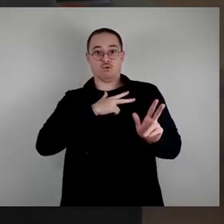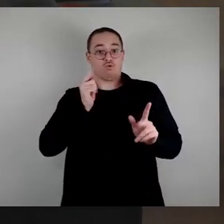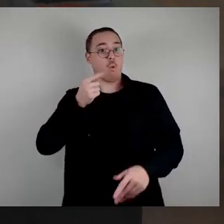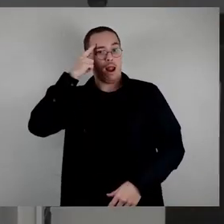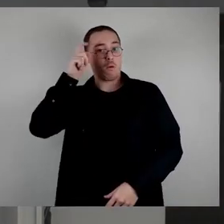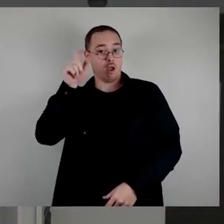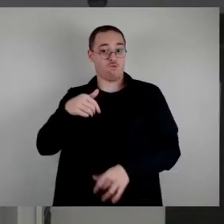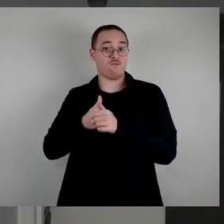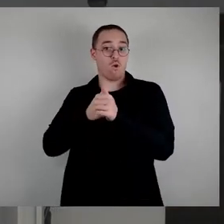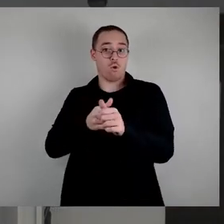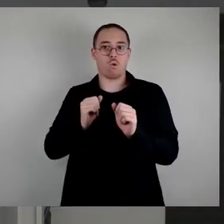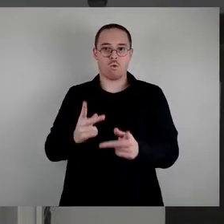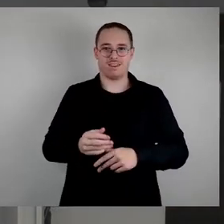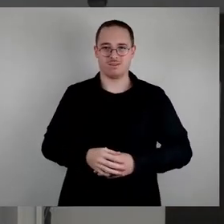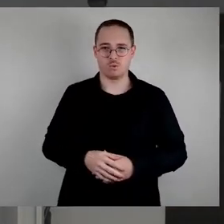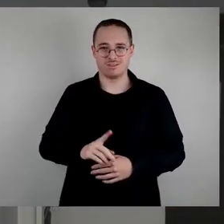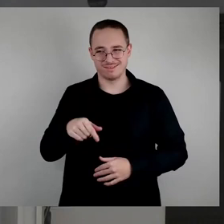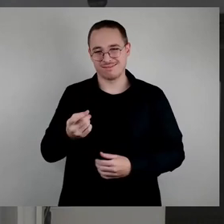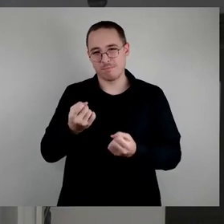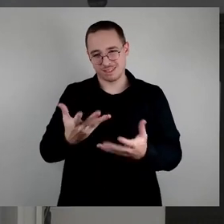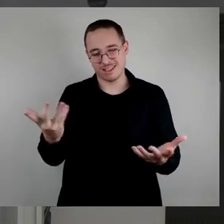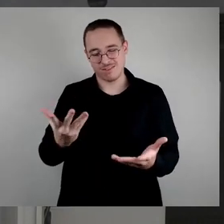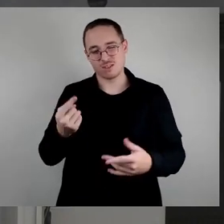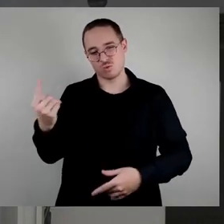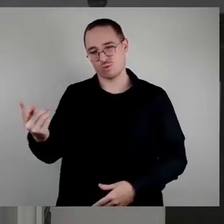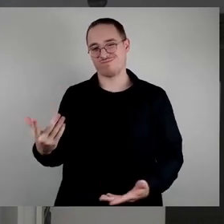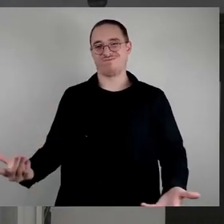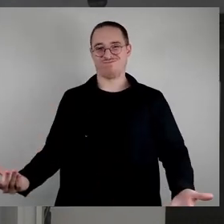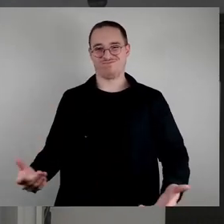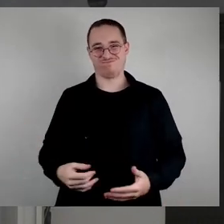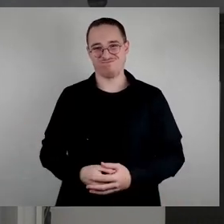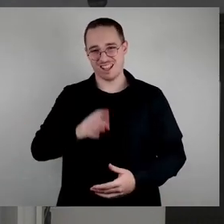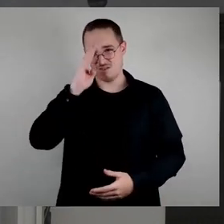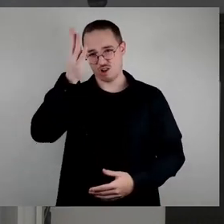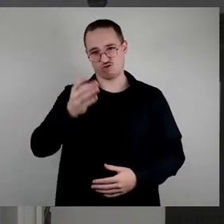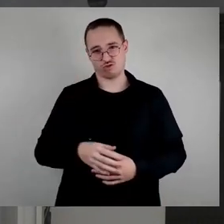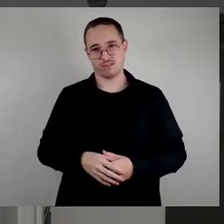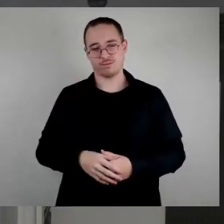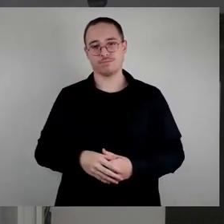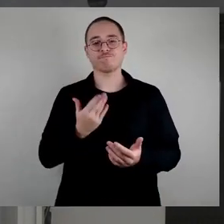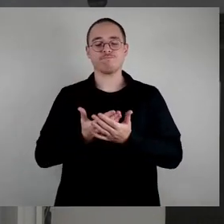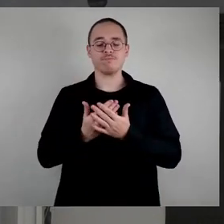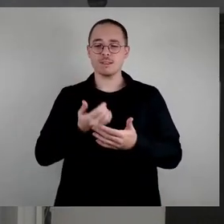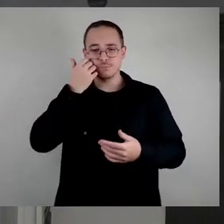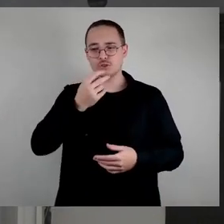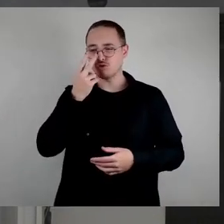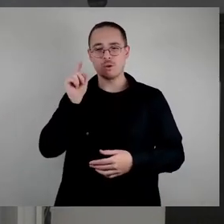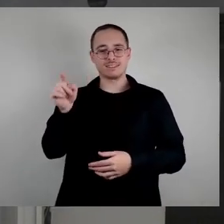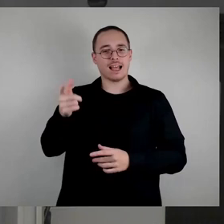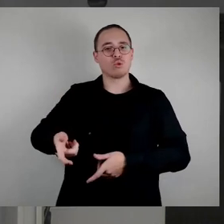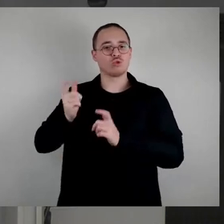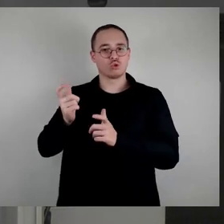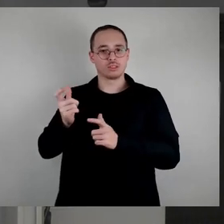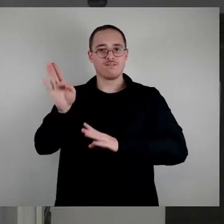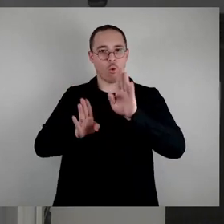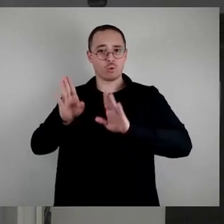Versprechung. Es ist einfach nur lächerlich. Und deswegen kann ich dazu sagen, schauen Sie sich das Ausschussvotum an, da wissen Sie Bescheid. Da waren sich